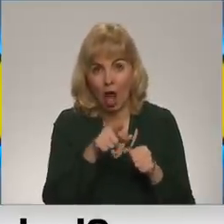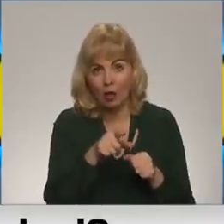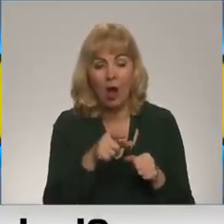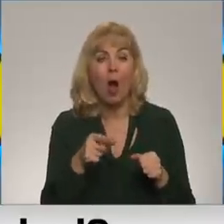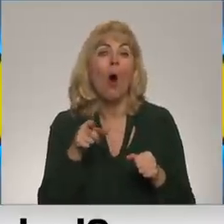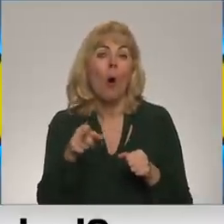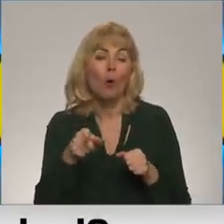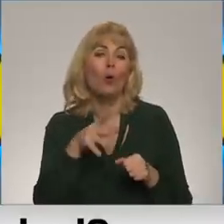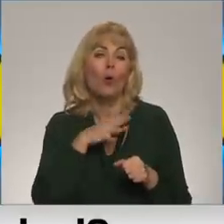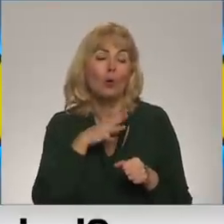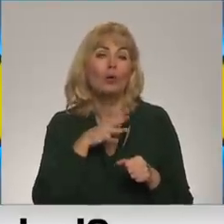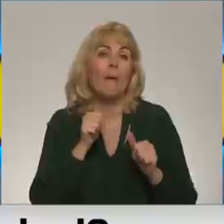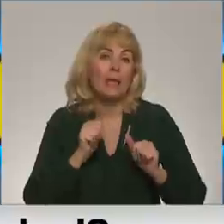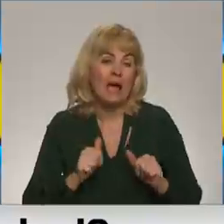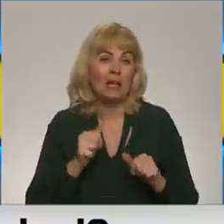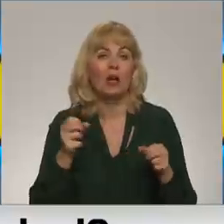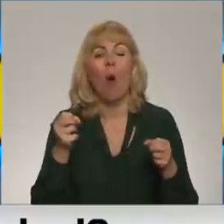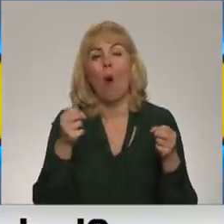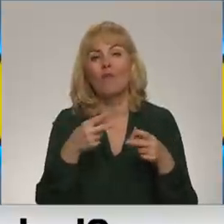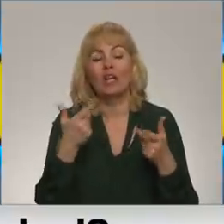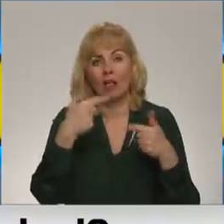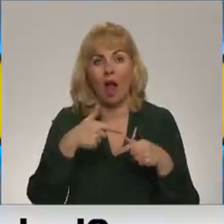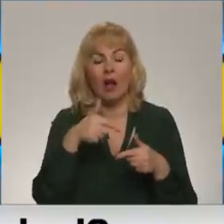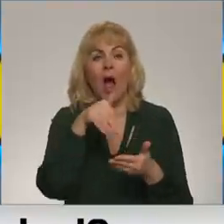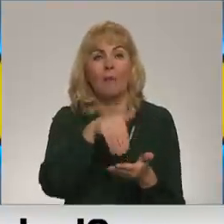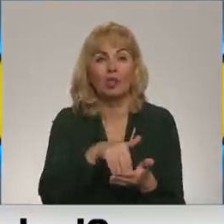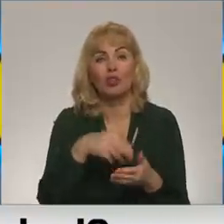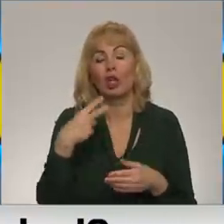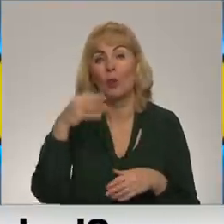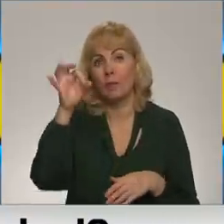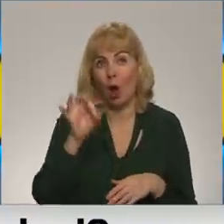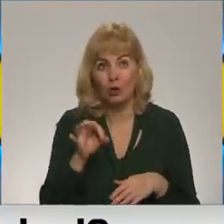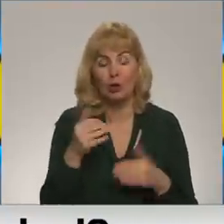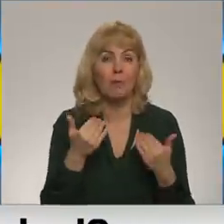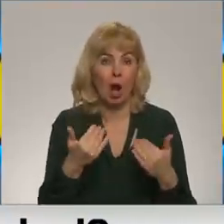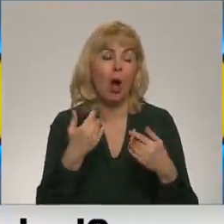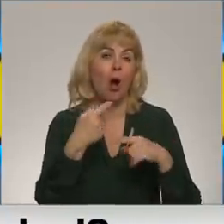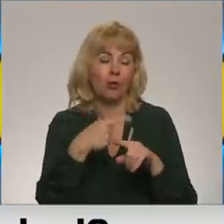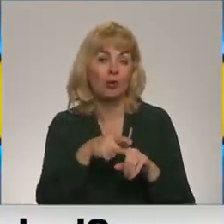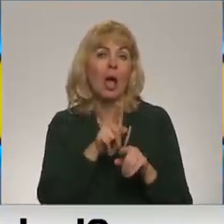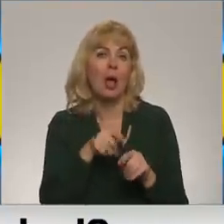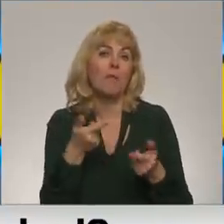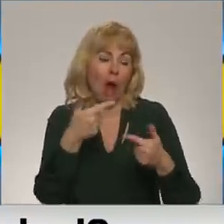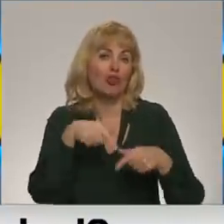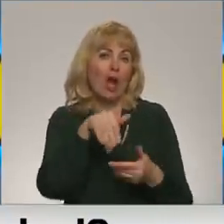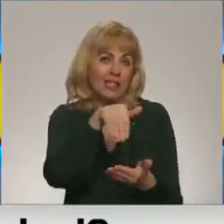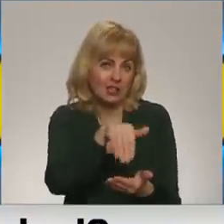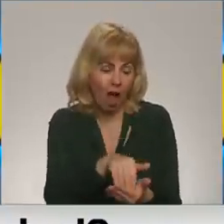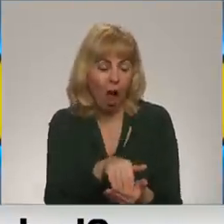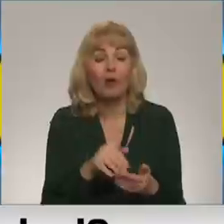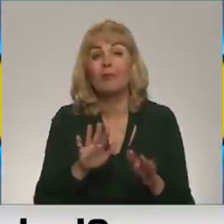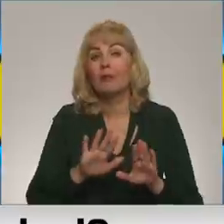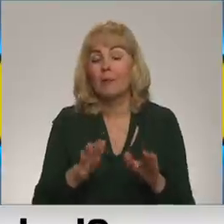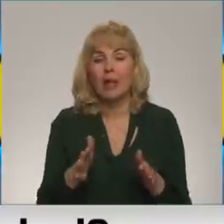laikā viņi tur ir iestrāguši. Tur ir, pēc arī aplēstīja, ap tam 20% Krievijas brūņojuma tās tehnikas iestrāguši. Tie pašā laikā